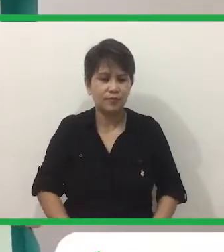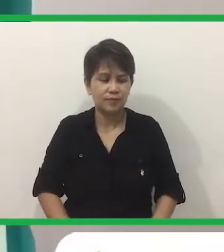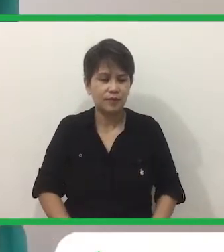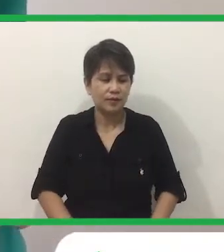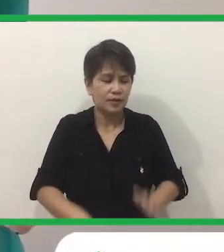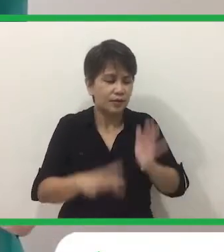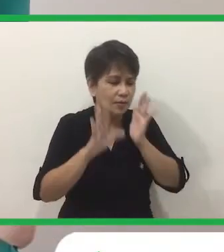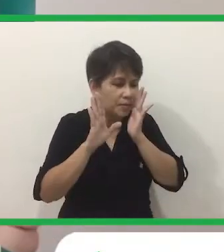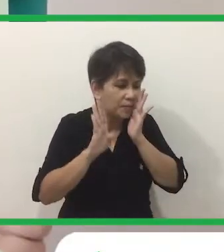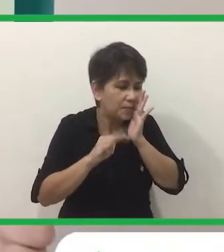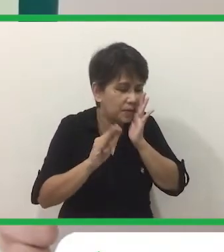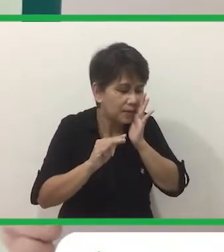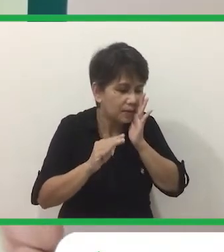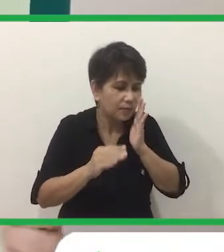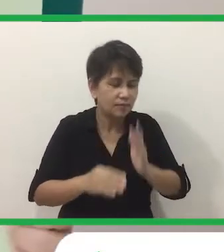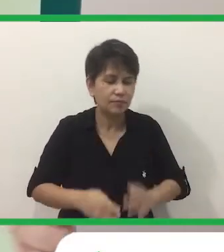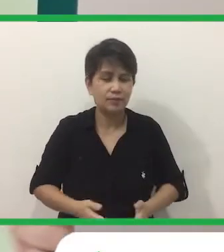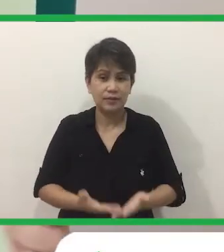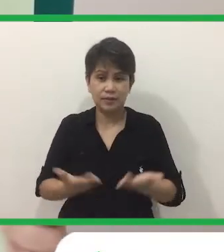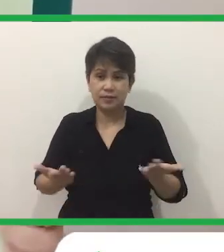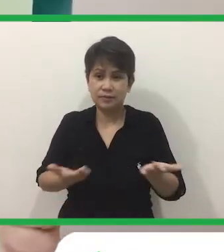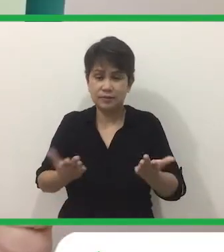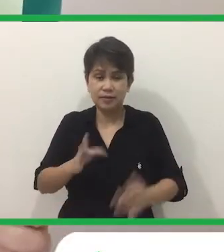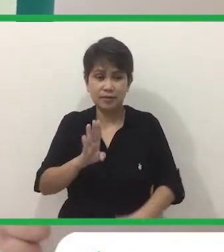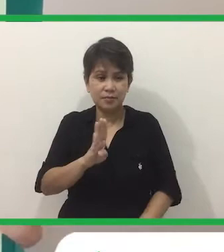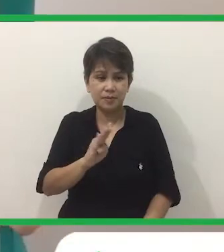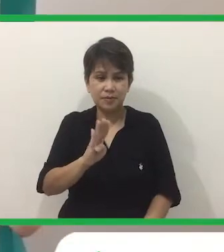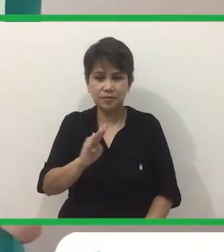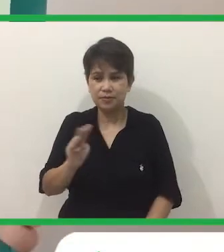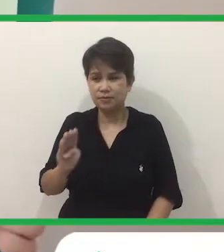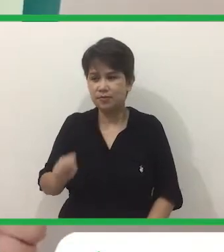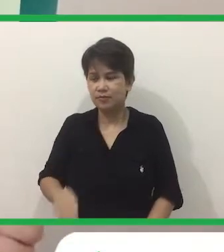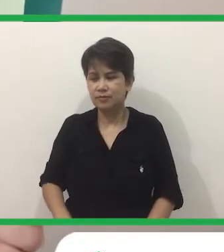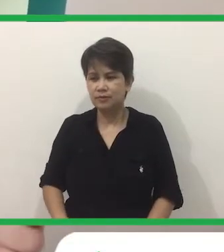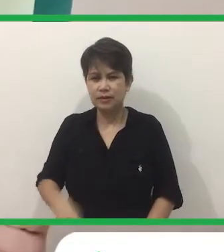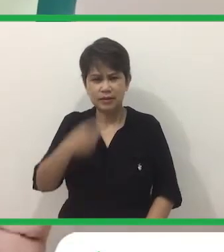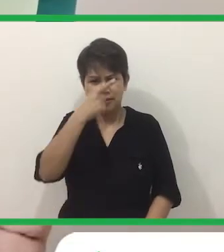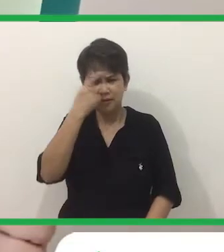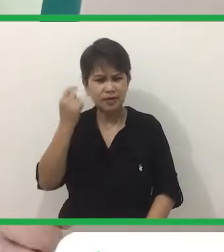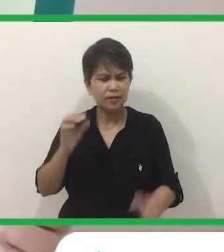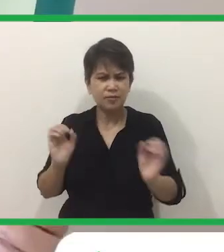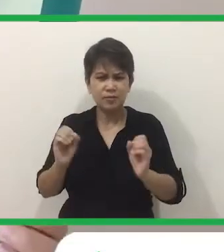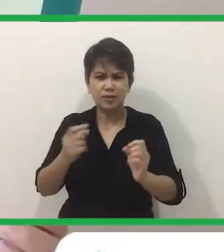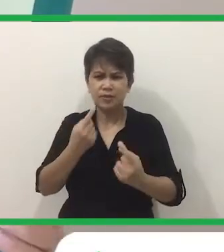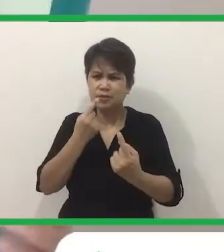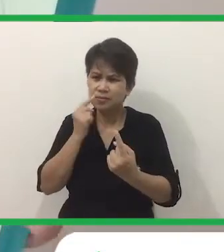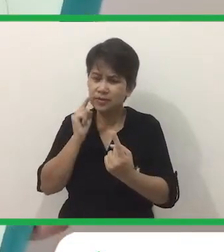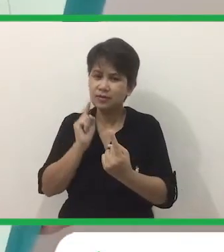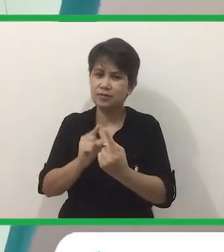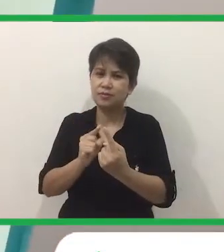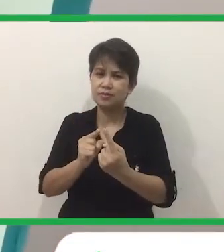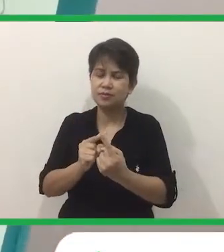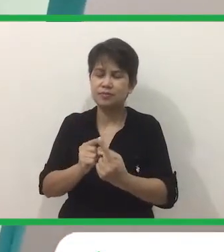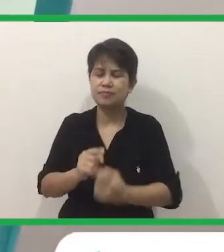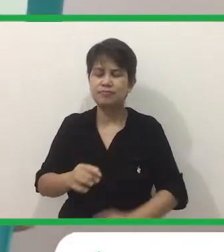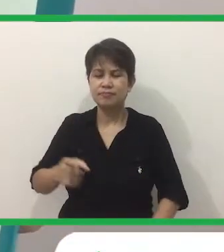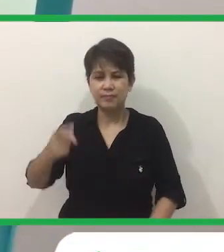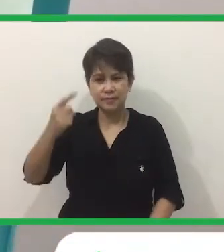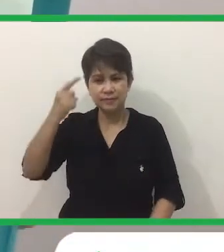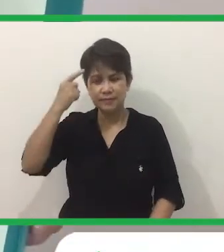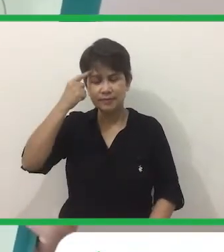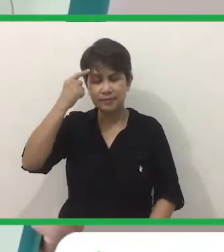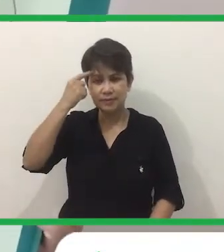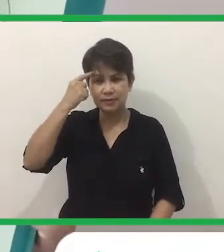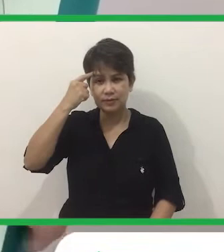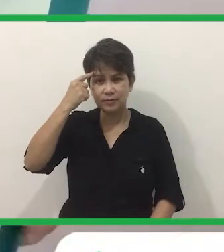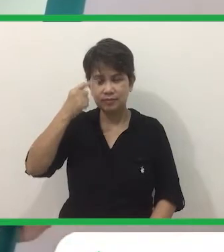Nasaan ka Bingo At dahil walang sumasagot Naisipan ko